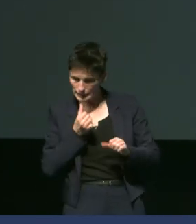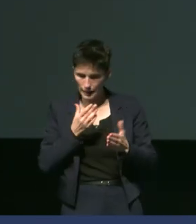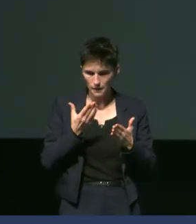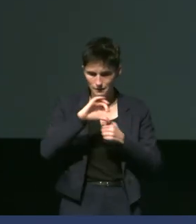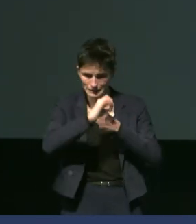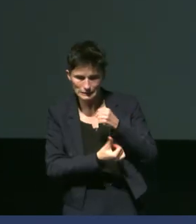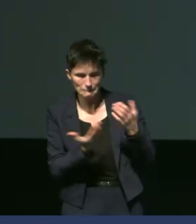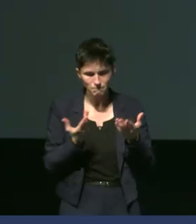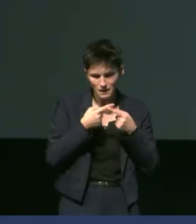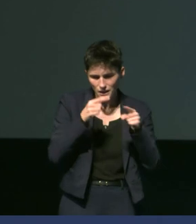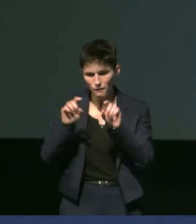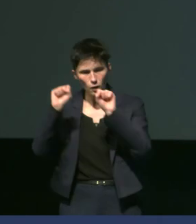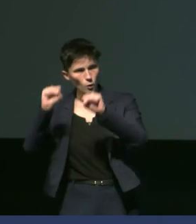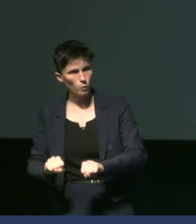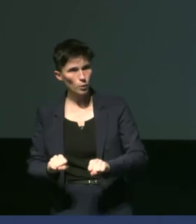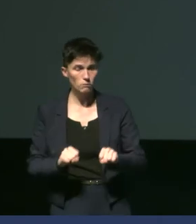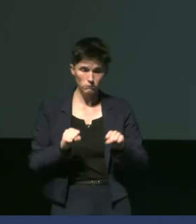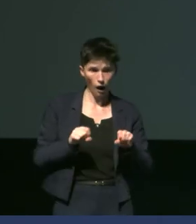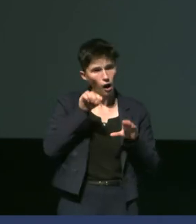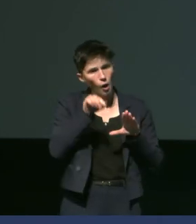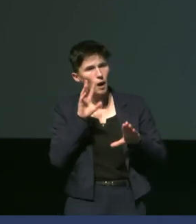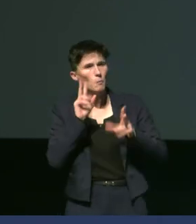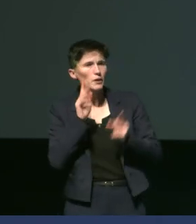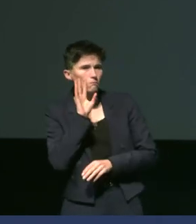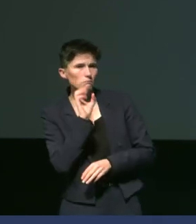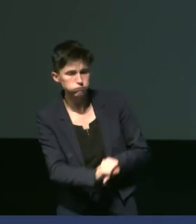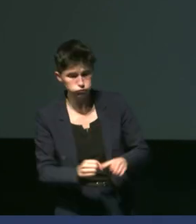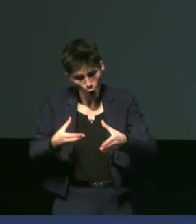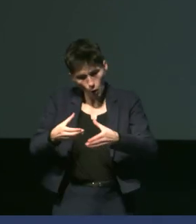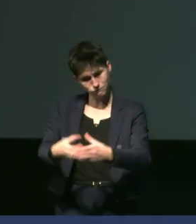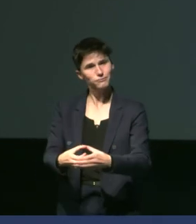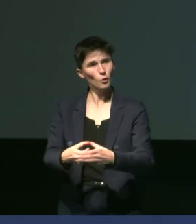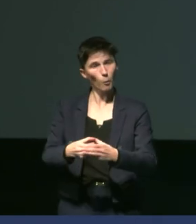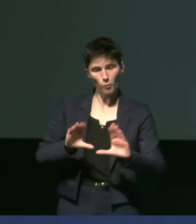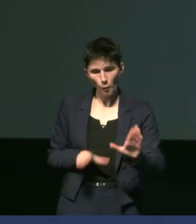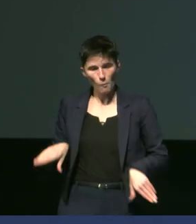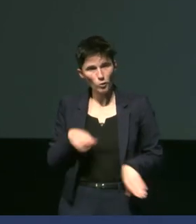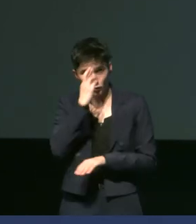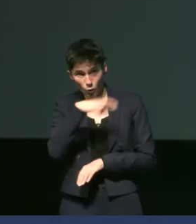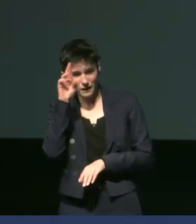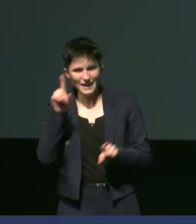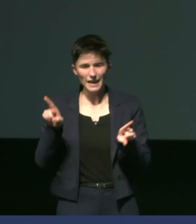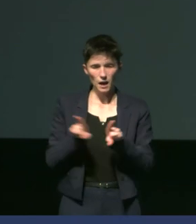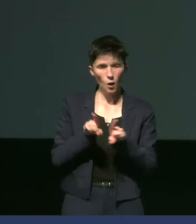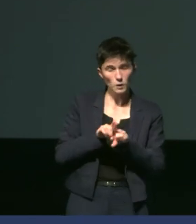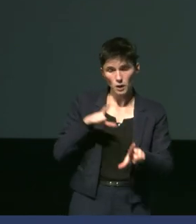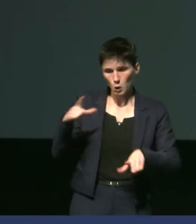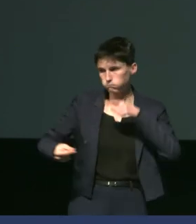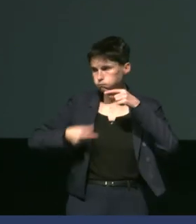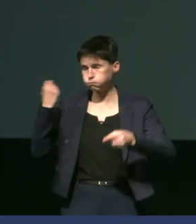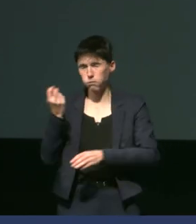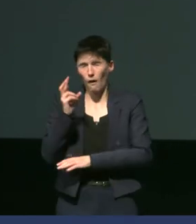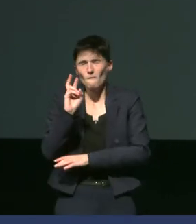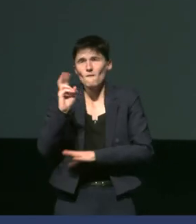'ils vont marquer juste en bas on est là une colonie de manchots royaux et puis on a surtout un écosystème particulièrement verdoyant